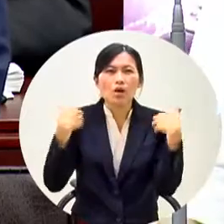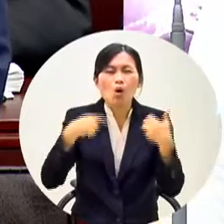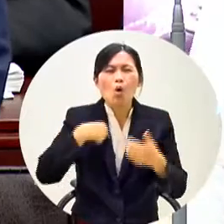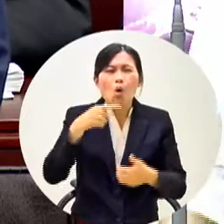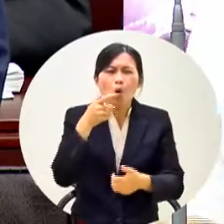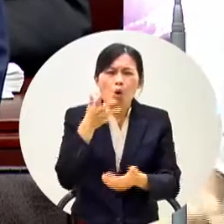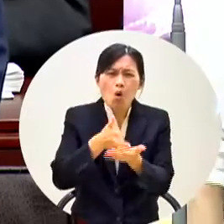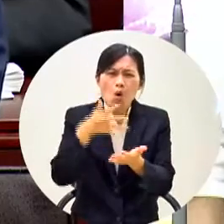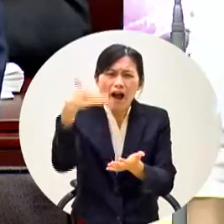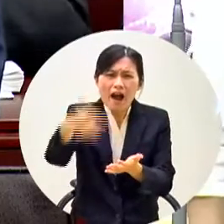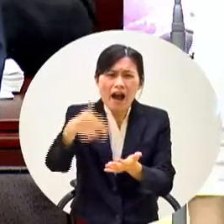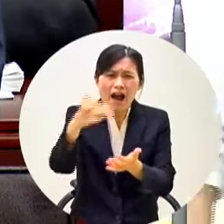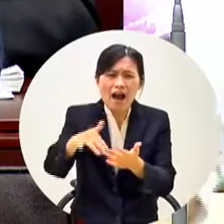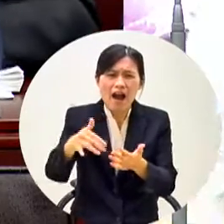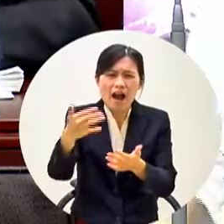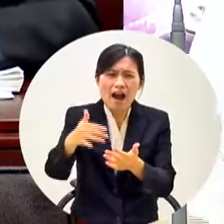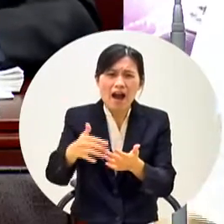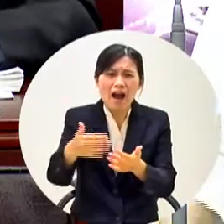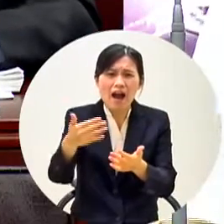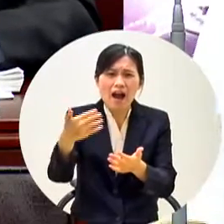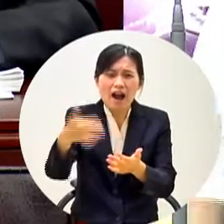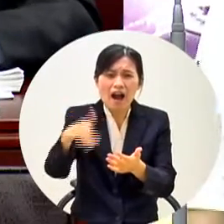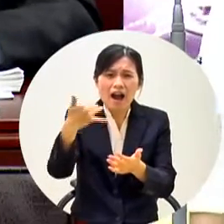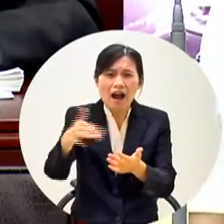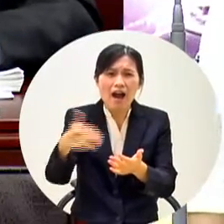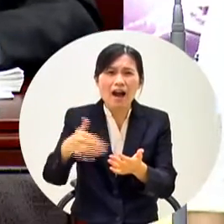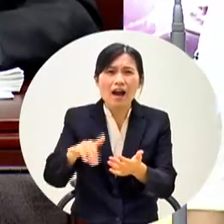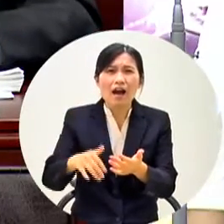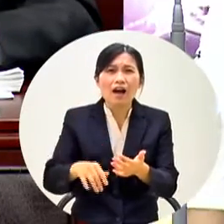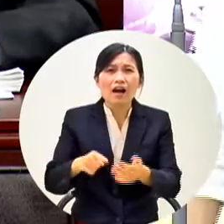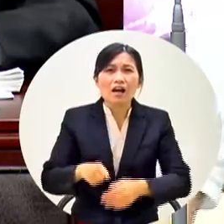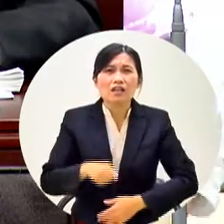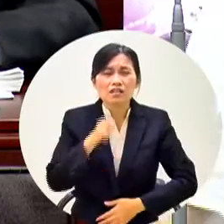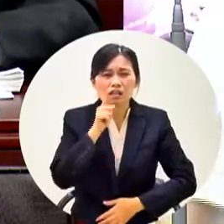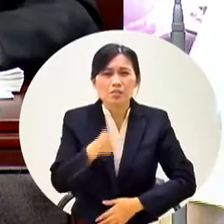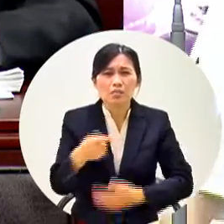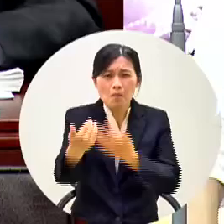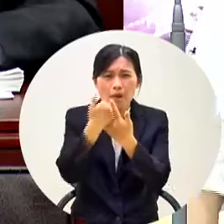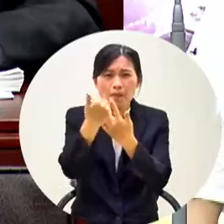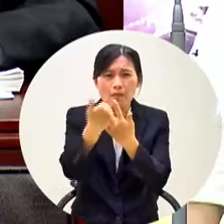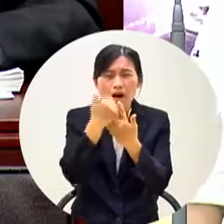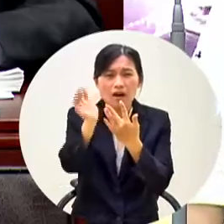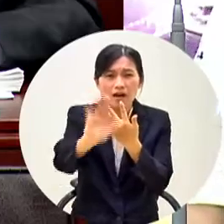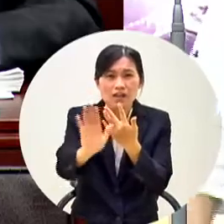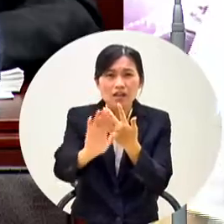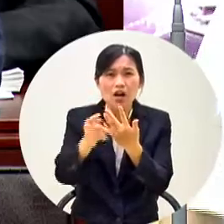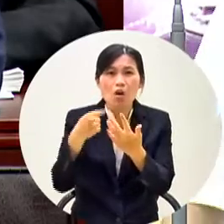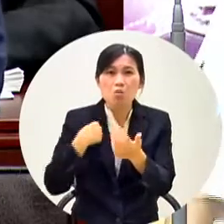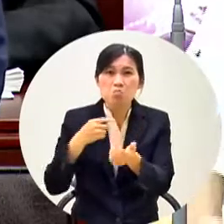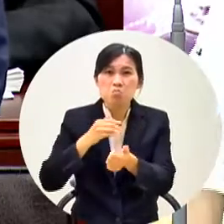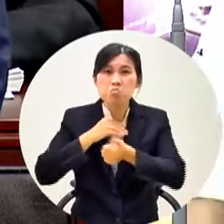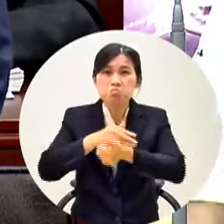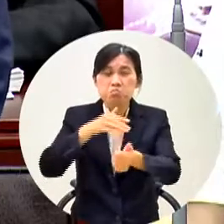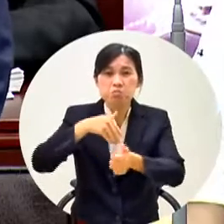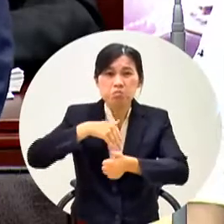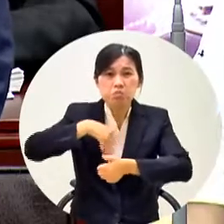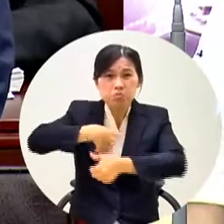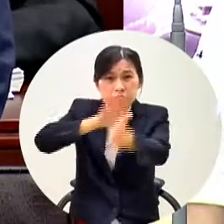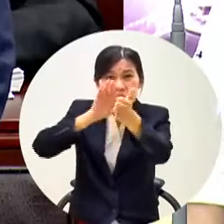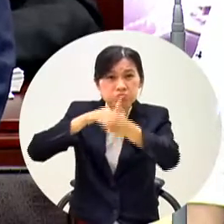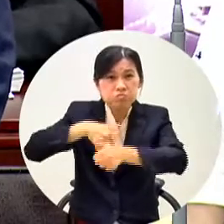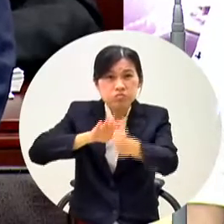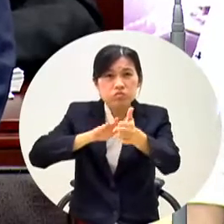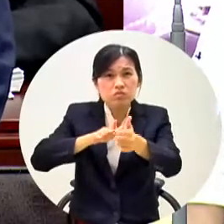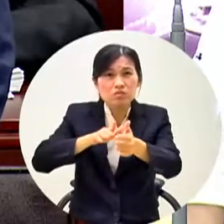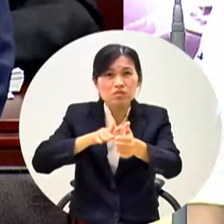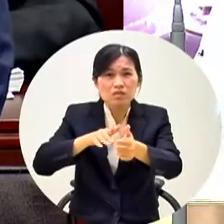講完你不要打負剛剛不是問我說你剛剛不是問我說是不是要去拆成324標我趕你出去嗎所以我告訴你你要我趕你出去嗎請你